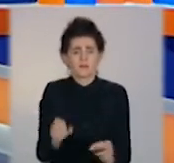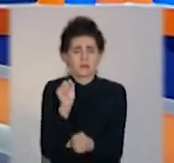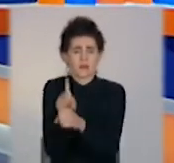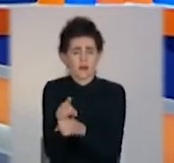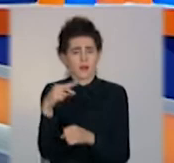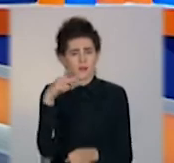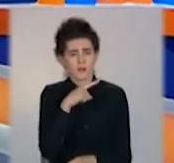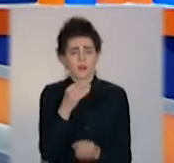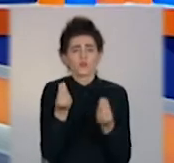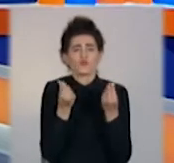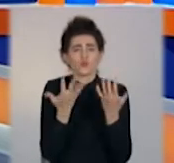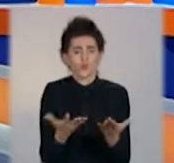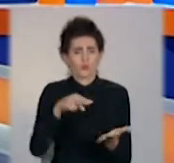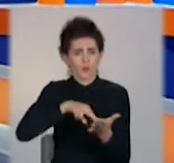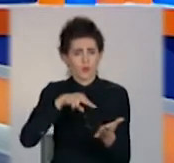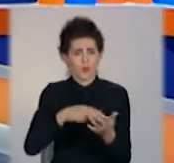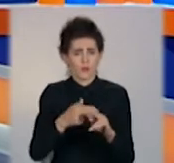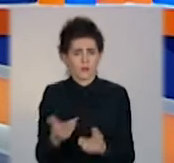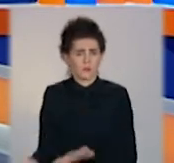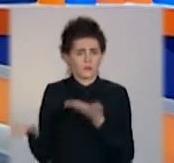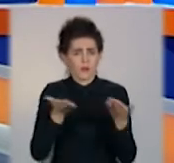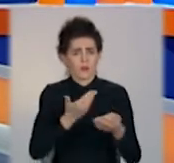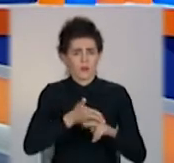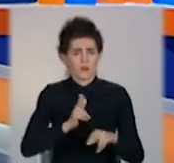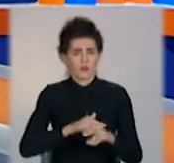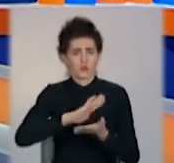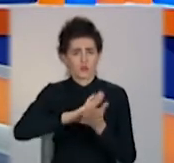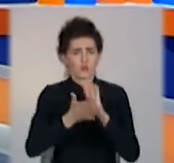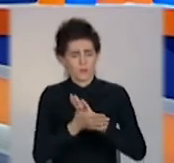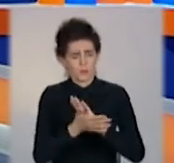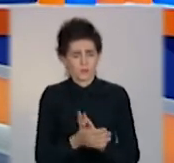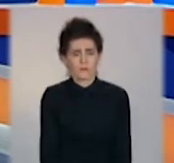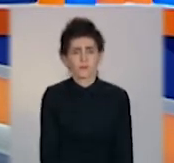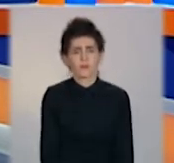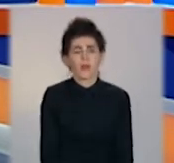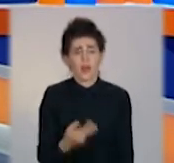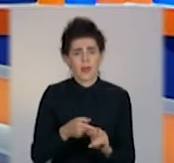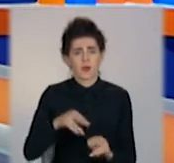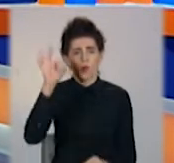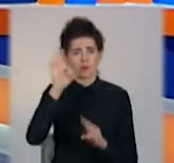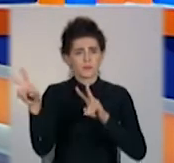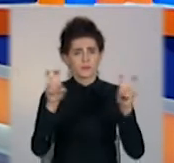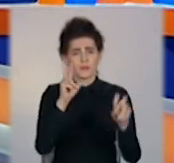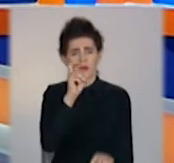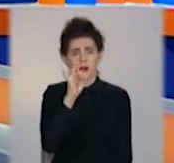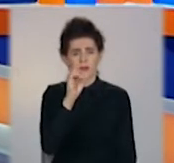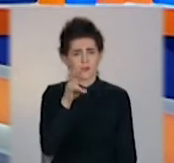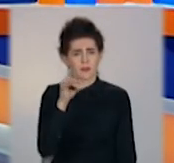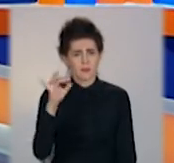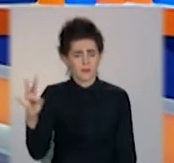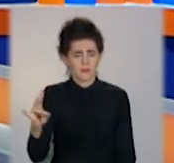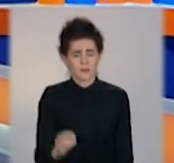скільки коштує послуга? Максим Чумак розповість у нашій новій рубриці «На карантині».